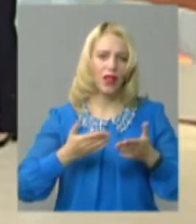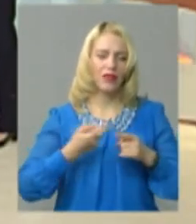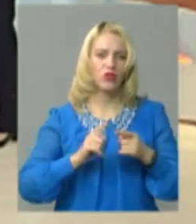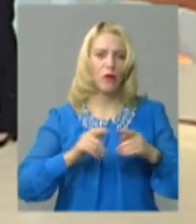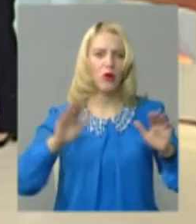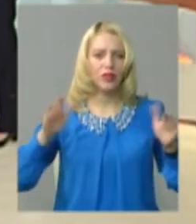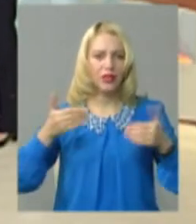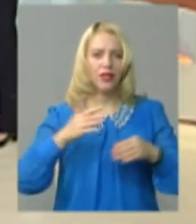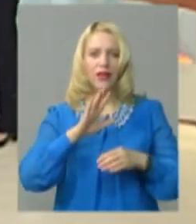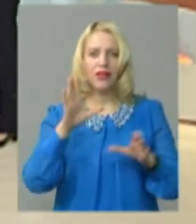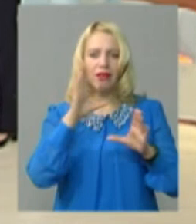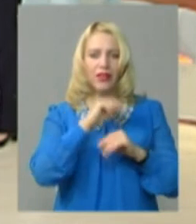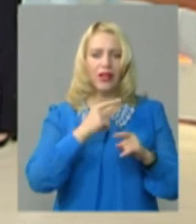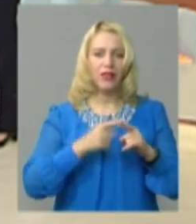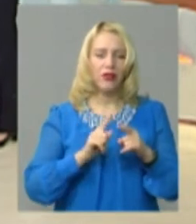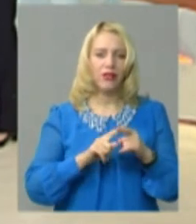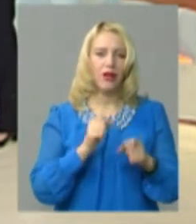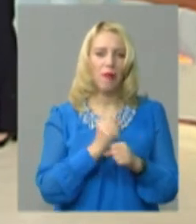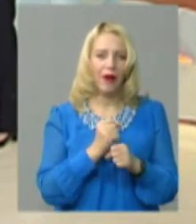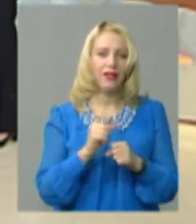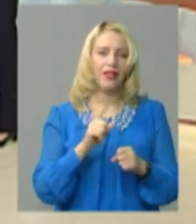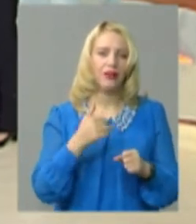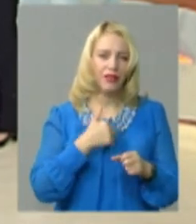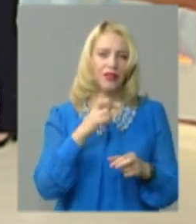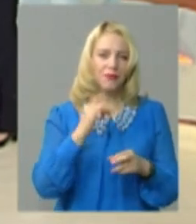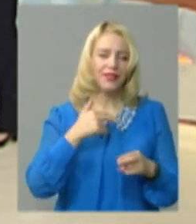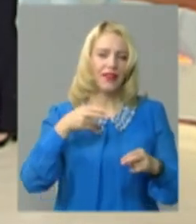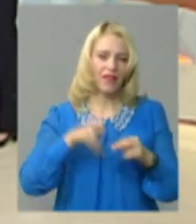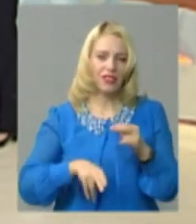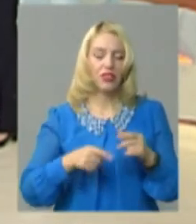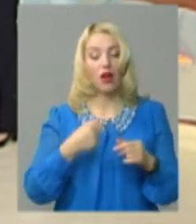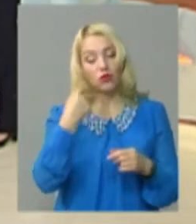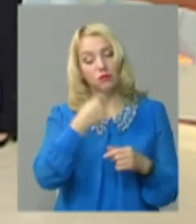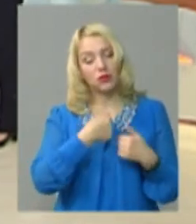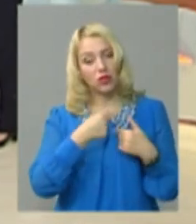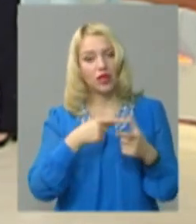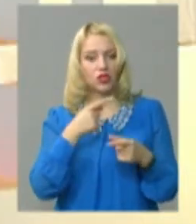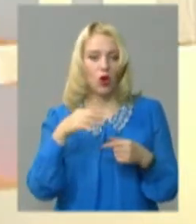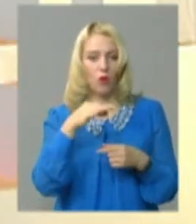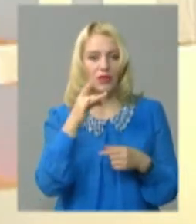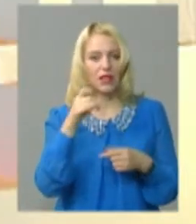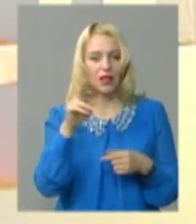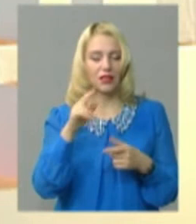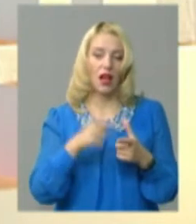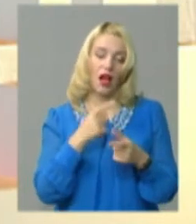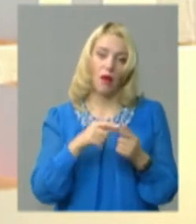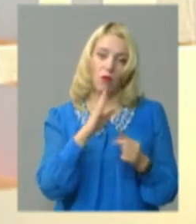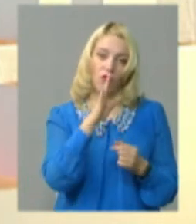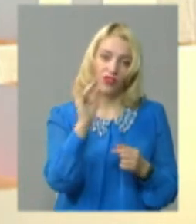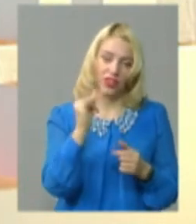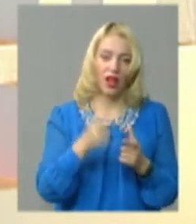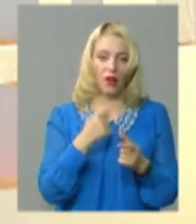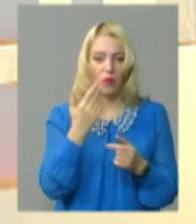цьому скликанні і не встигли їх доробити, хотіли б завершити чи продовжити наступну Соби стоячі, взагалі, обласна рада. Ну, не обласна рада, або ви,